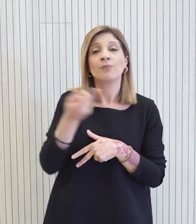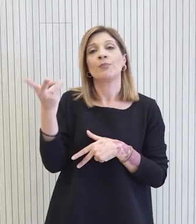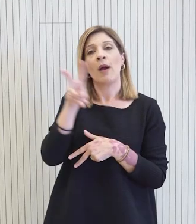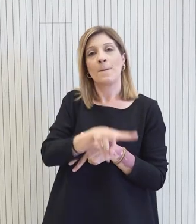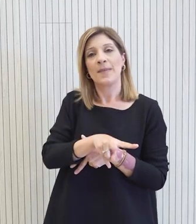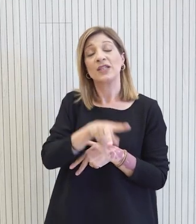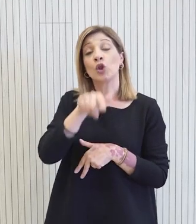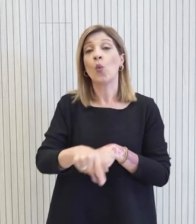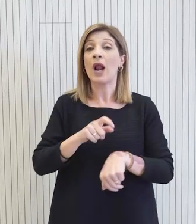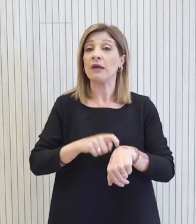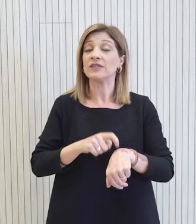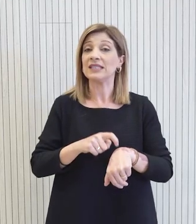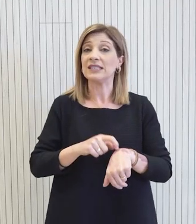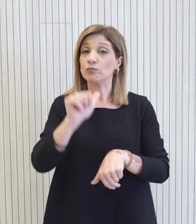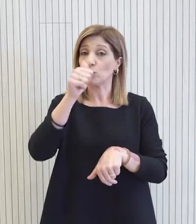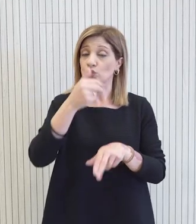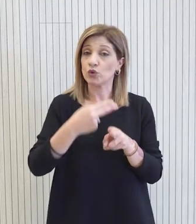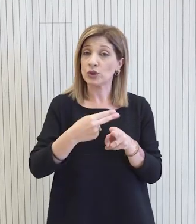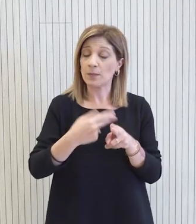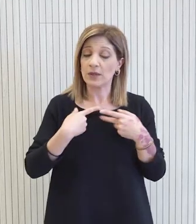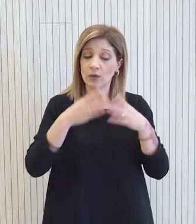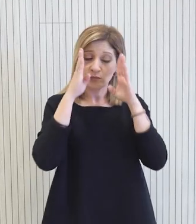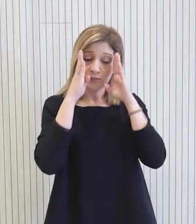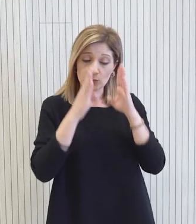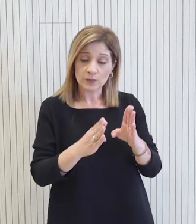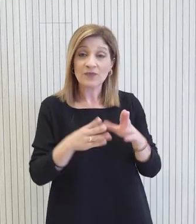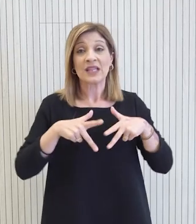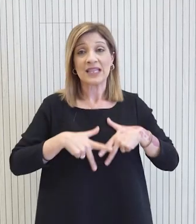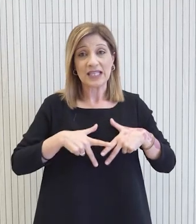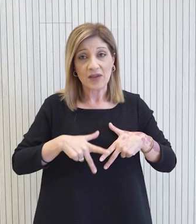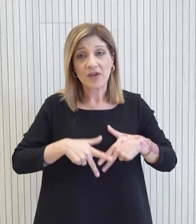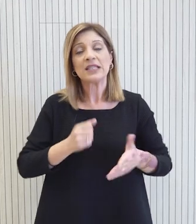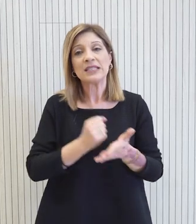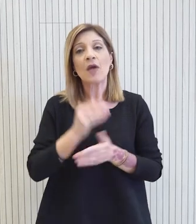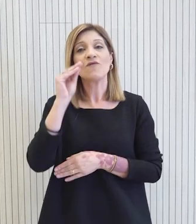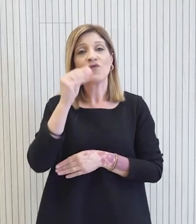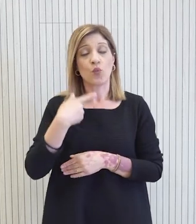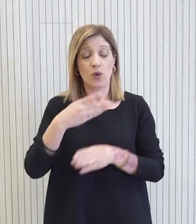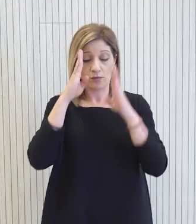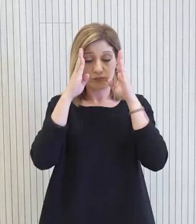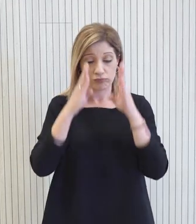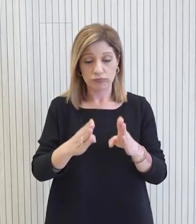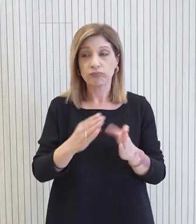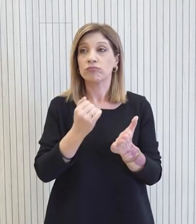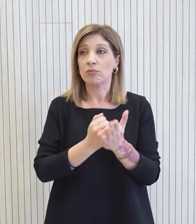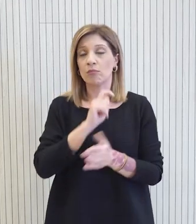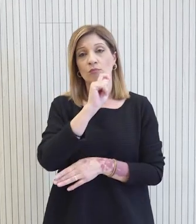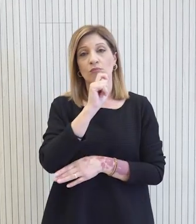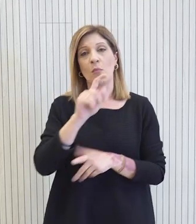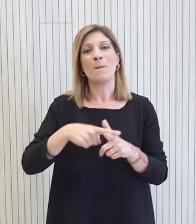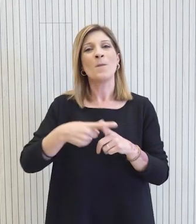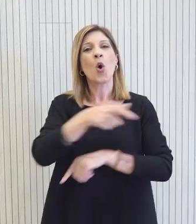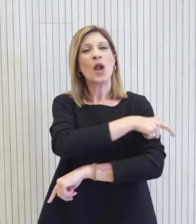Αυτό που πρέπει αυτήν τη στιγμή και αυτό στο οποίο βρισκόμαστε και είμαστε επικεντρωμένοι, όχι μόνο η κυβέρνηση αλλά και η νομοθετική εξουσία αξιόθουρα να αντιλαμβάνομαι και από τις δηλώσεις των